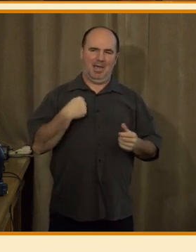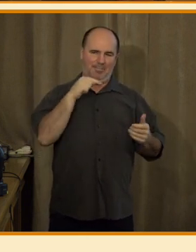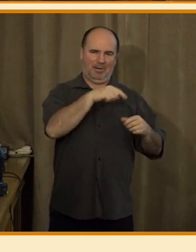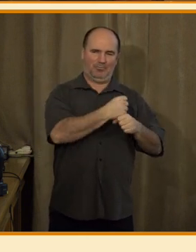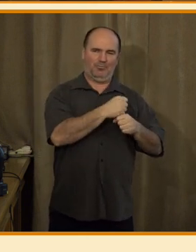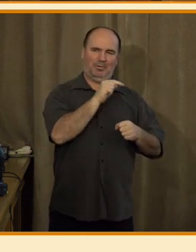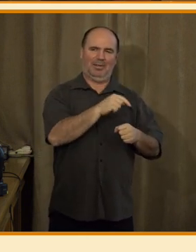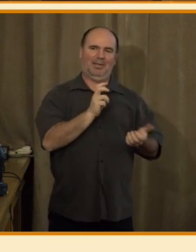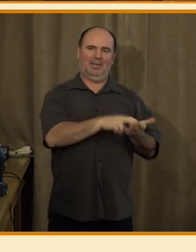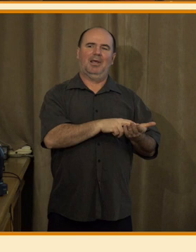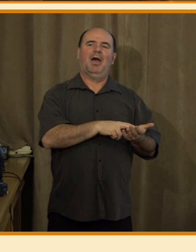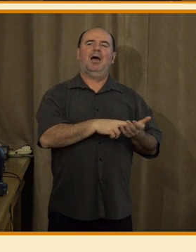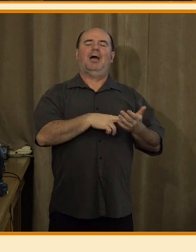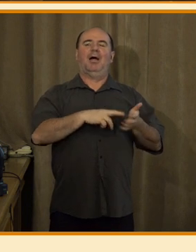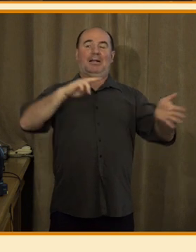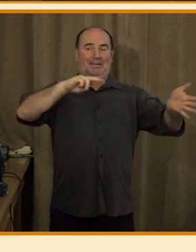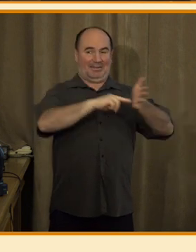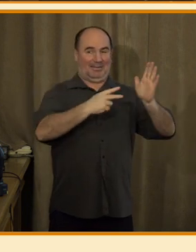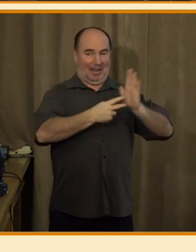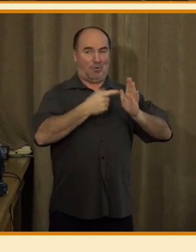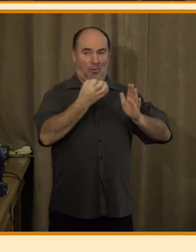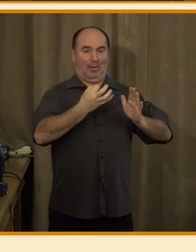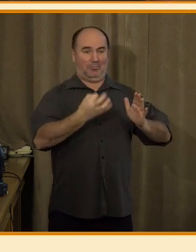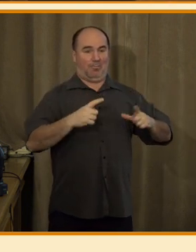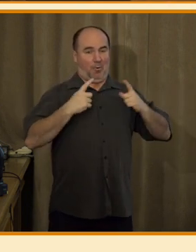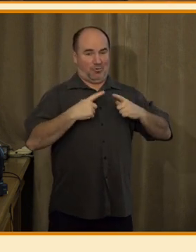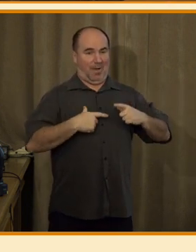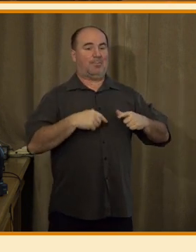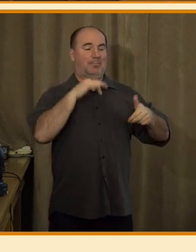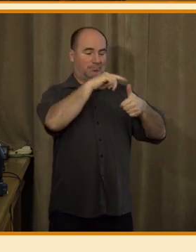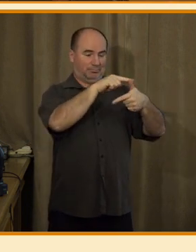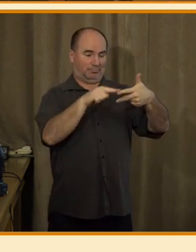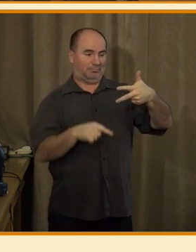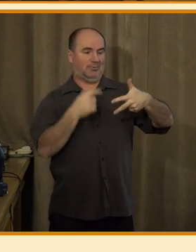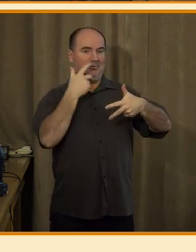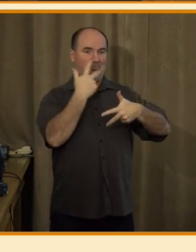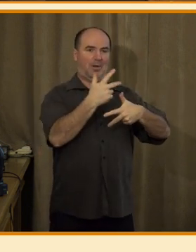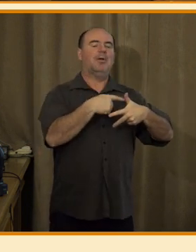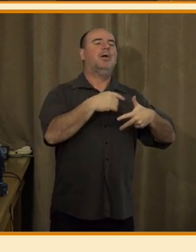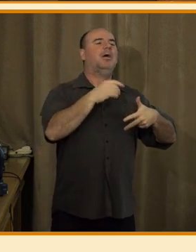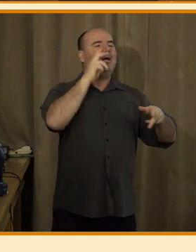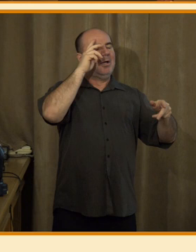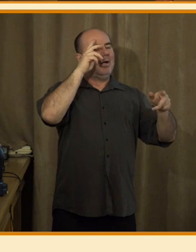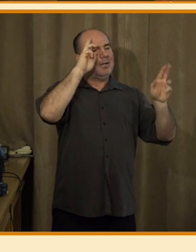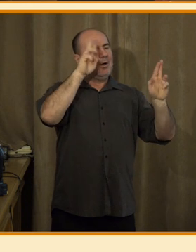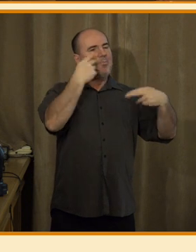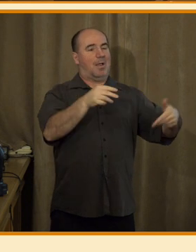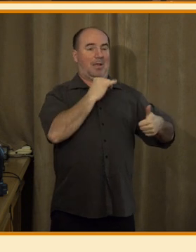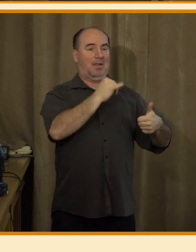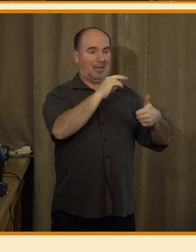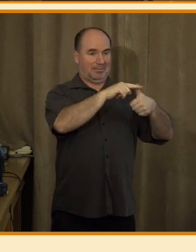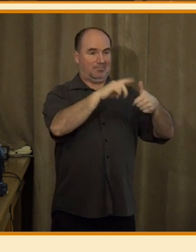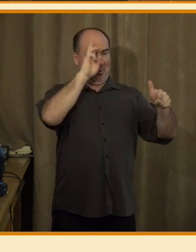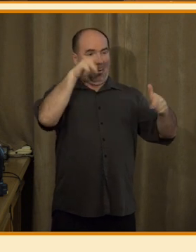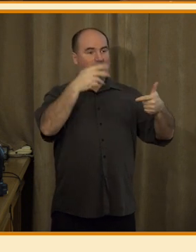A technologie, které používáme, jsou především tyto tři. Pracujeme se syntetickým hlasem, syntetickým obsahem